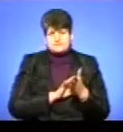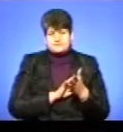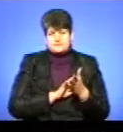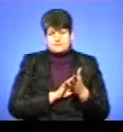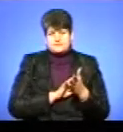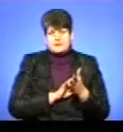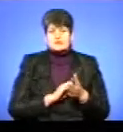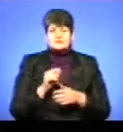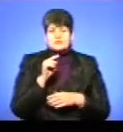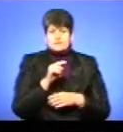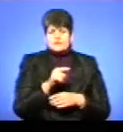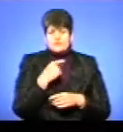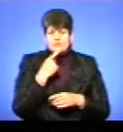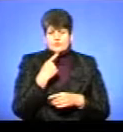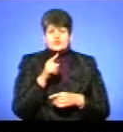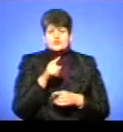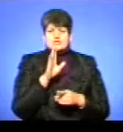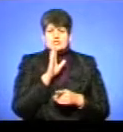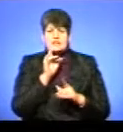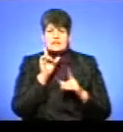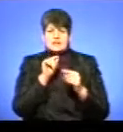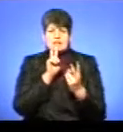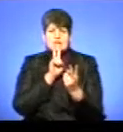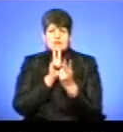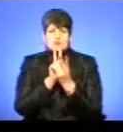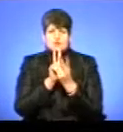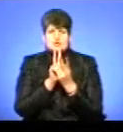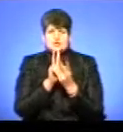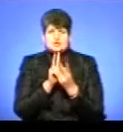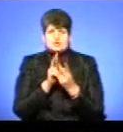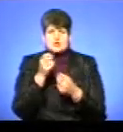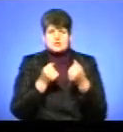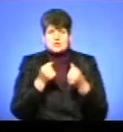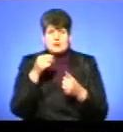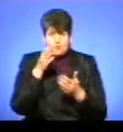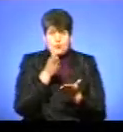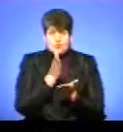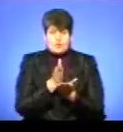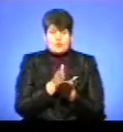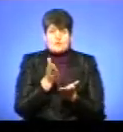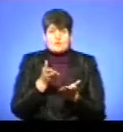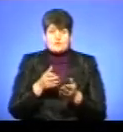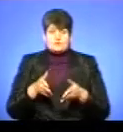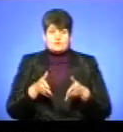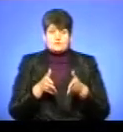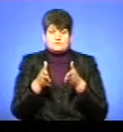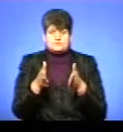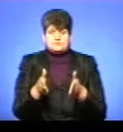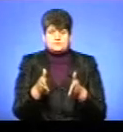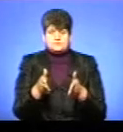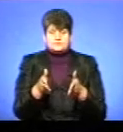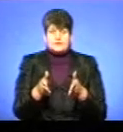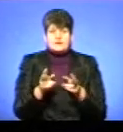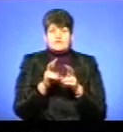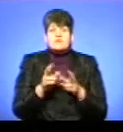Крета. За його словами, жінка рухалась на зустріч водієві по його смузі. На місці події слідчо-оперативна група з